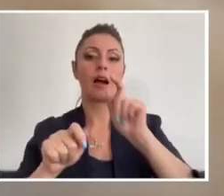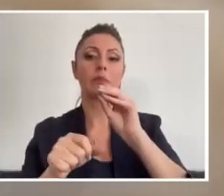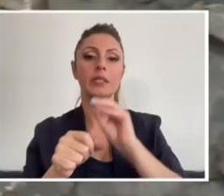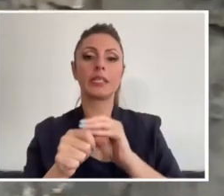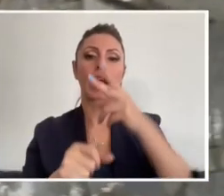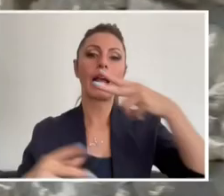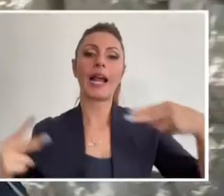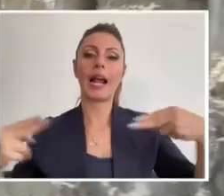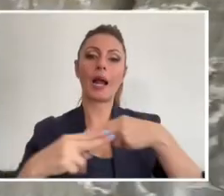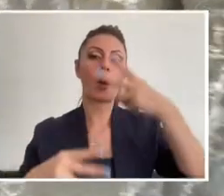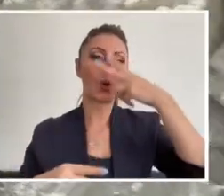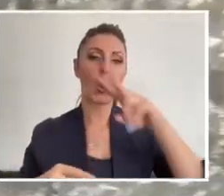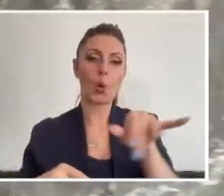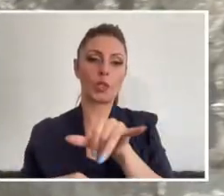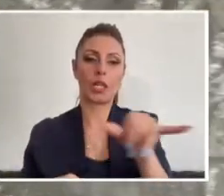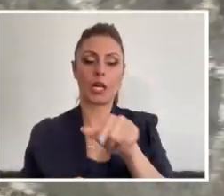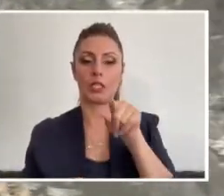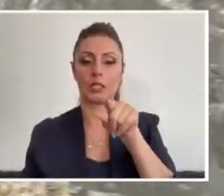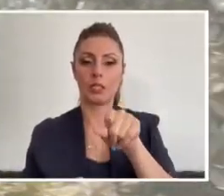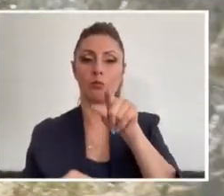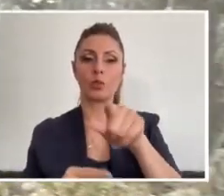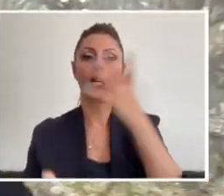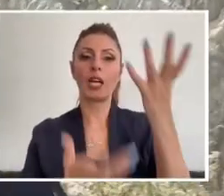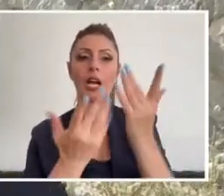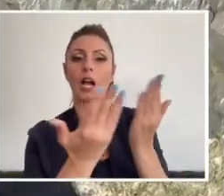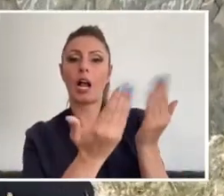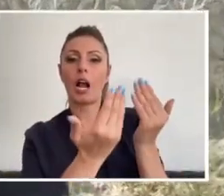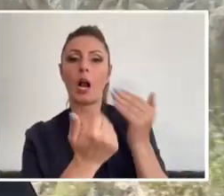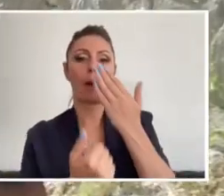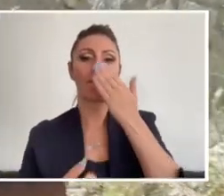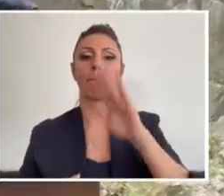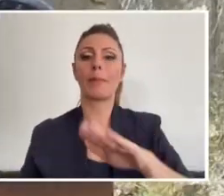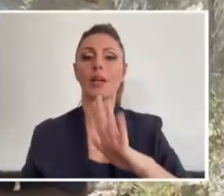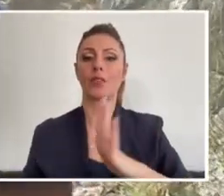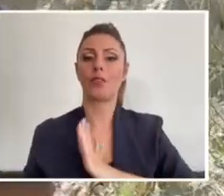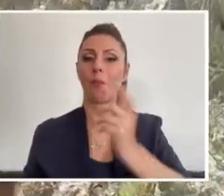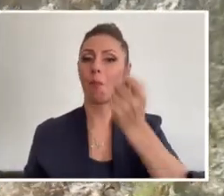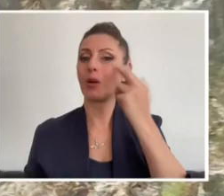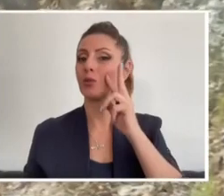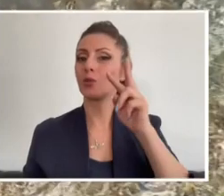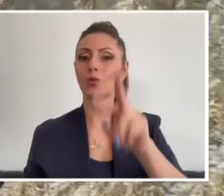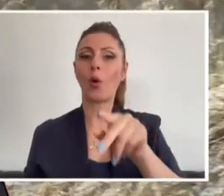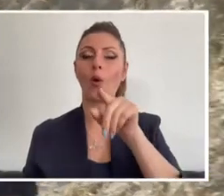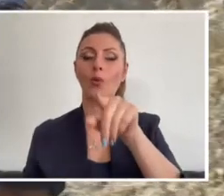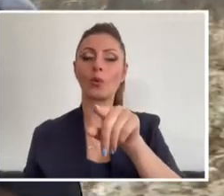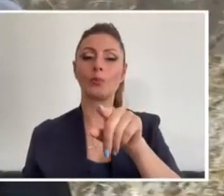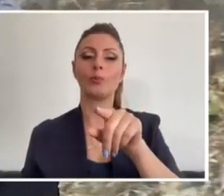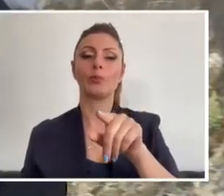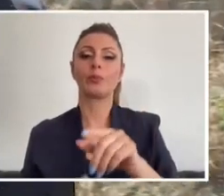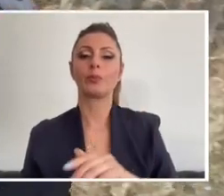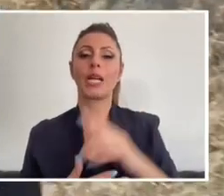giriş noktası. Burada alevleri bekliyorlar. Bir taraftan az önce siz de gördünüz, bir tanesi bir başkası daha geliyor